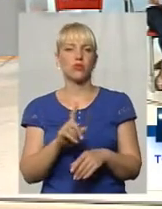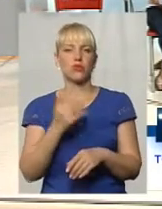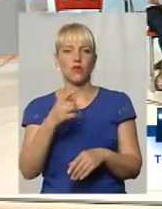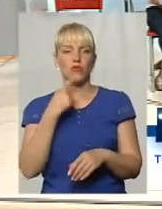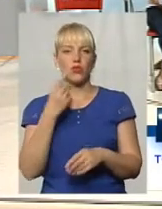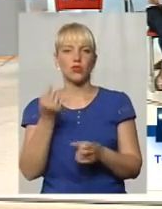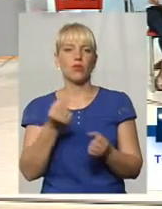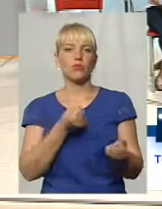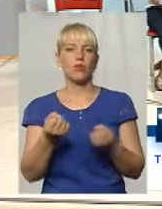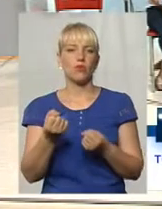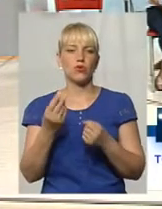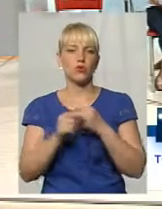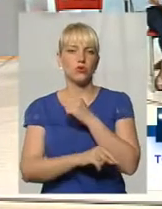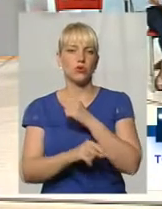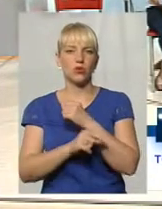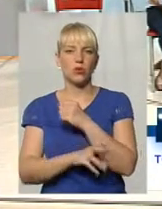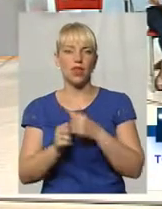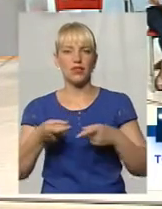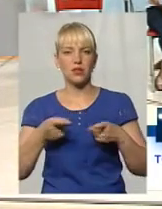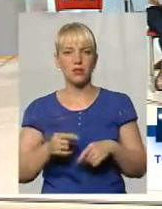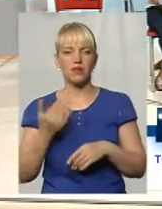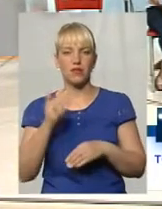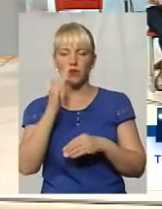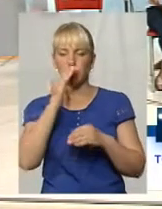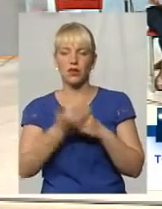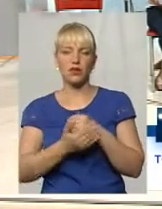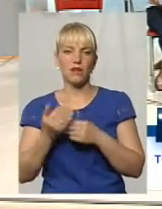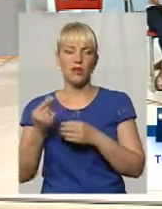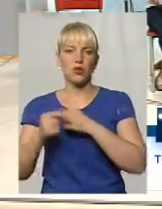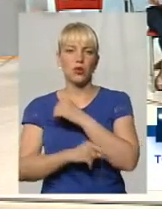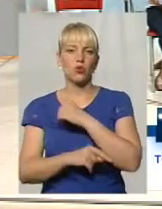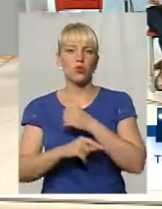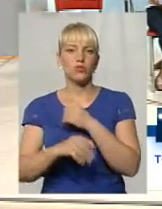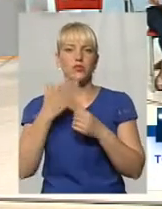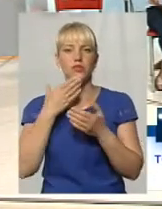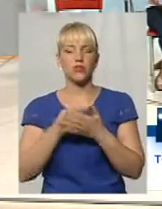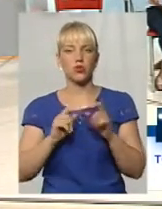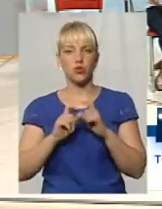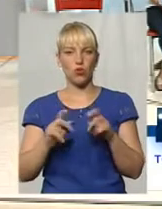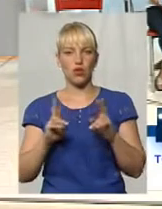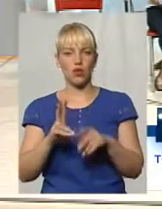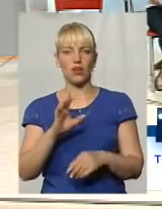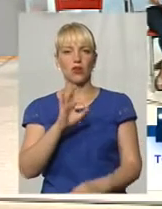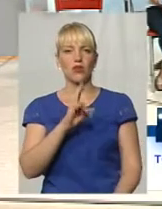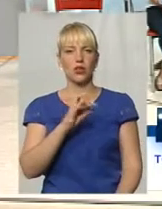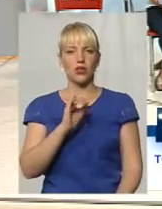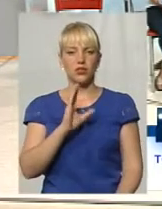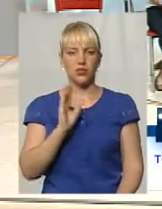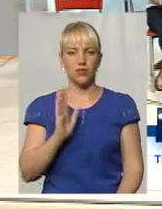корупцією, а наділя, що ви прикриваєте корупцію в своїх органах, таких як Аніждів,